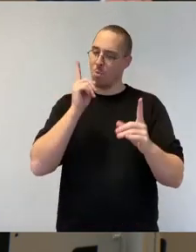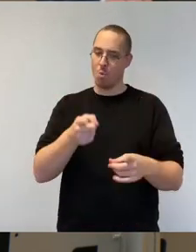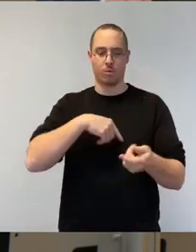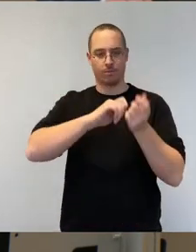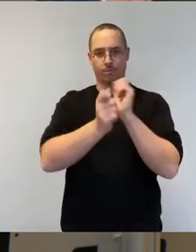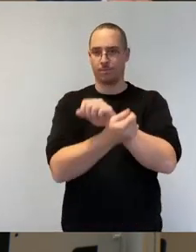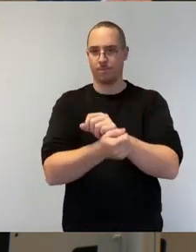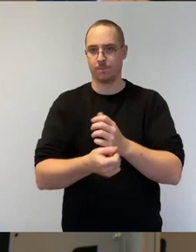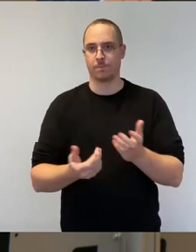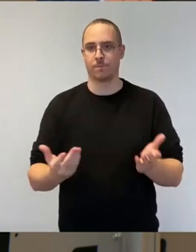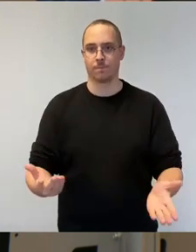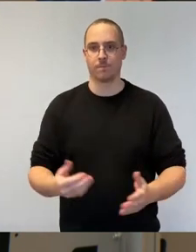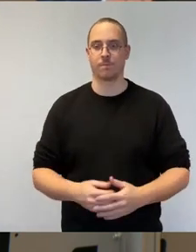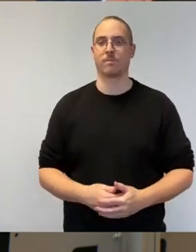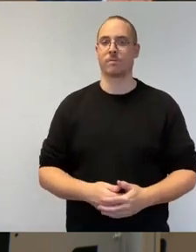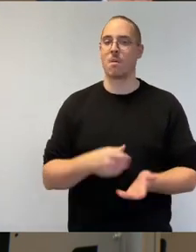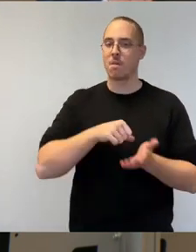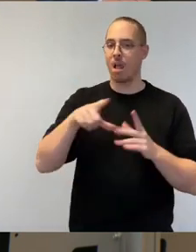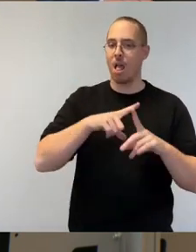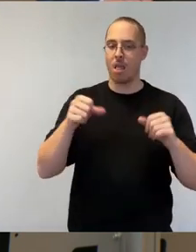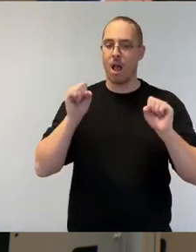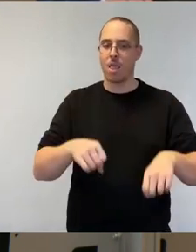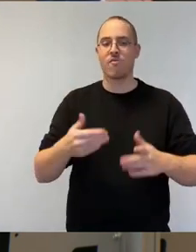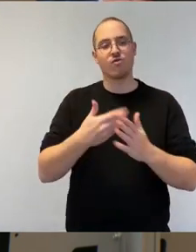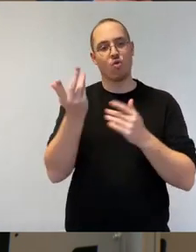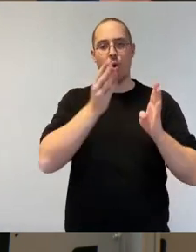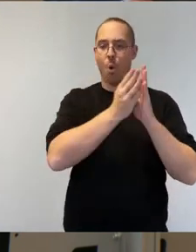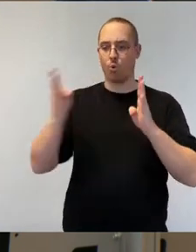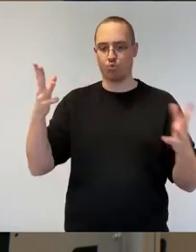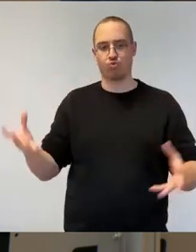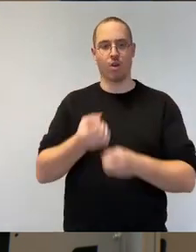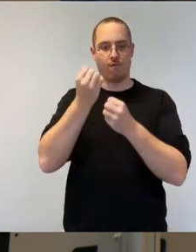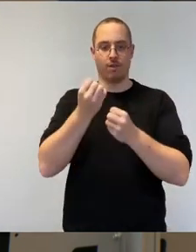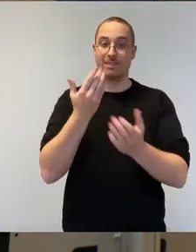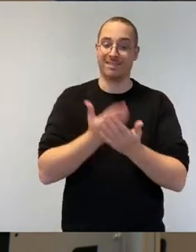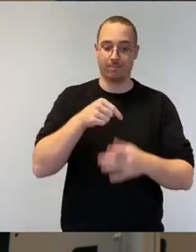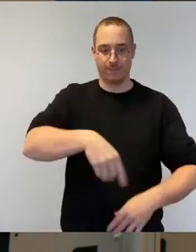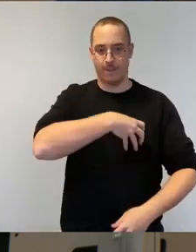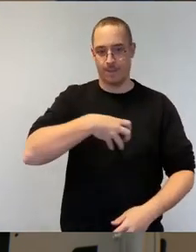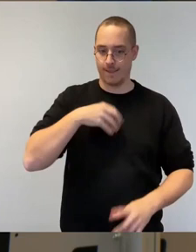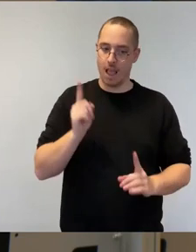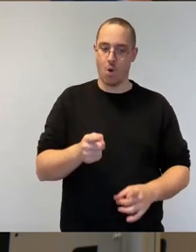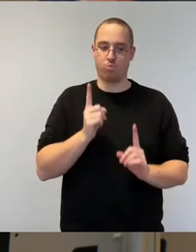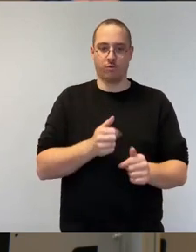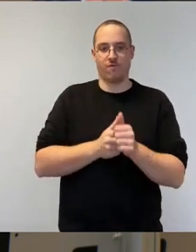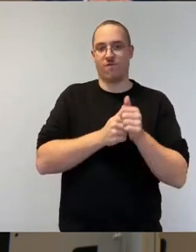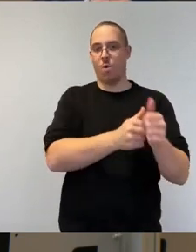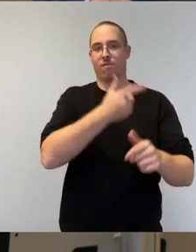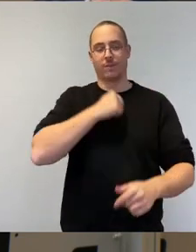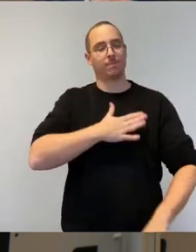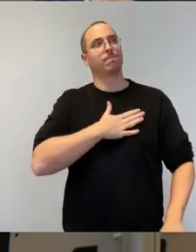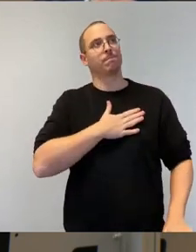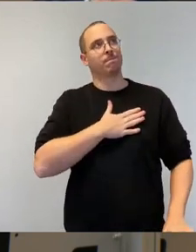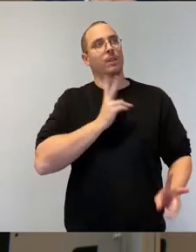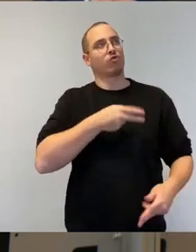sozialen Bereich. Und diesen Willen, den müssen auch wir hier in Dresden aufnehmen und in unsere sozialen Unterstützungssysteme